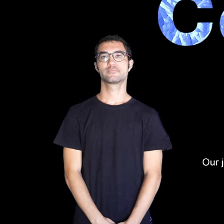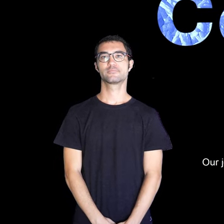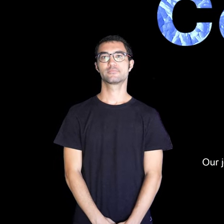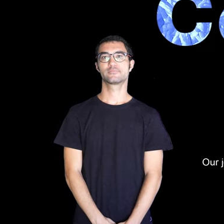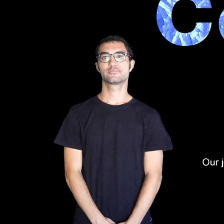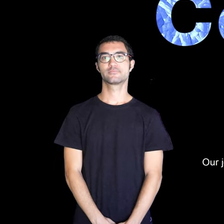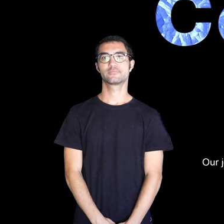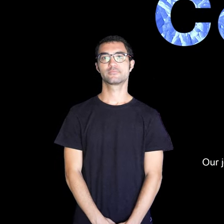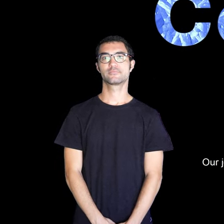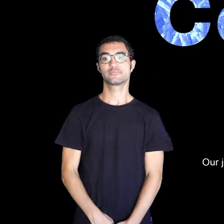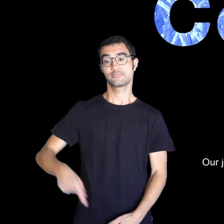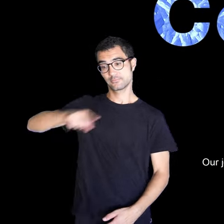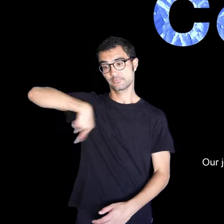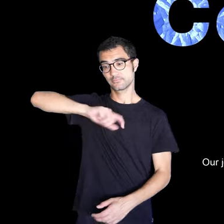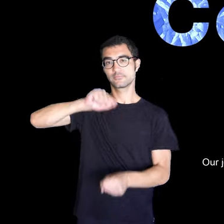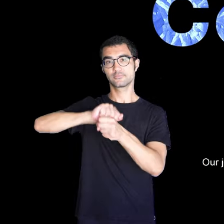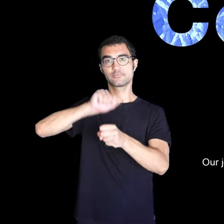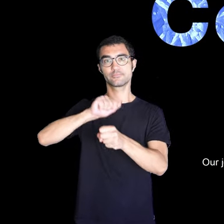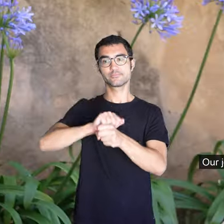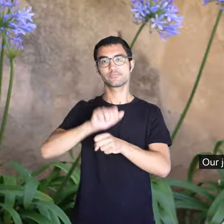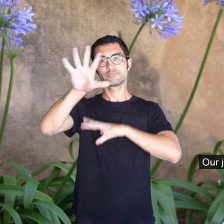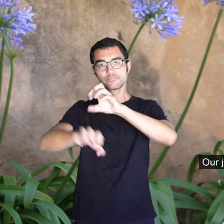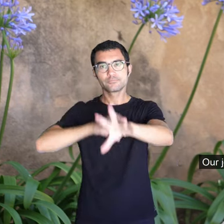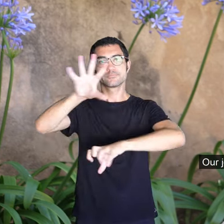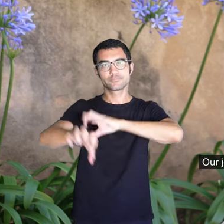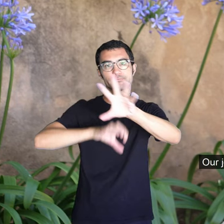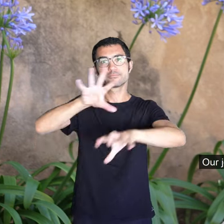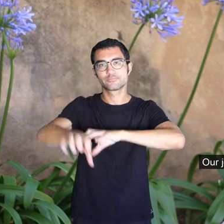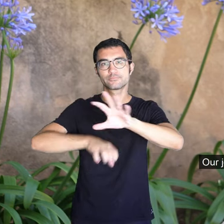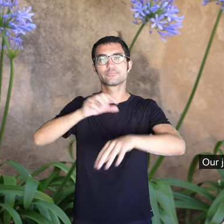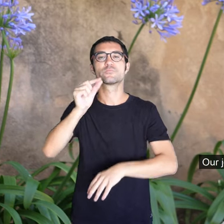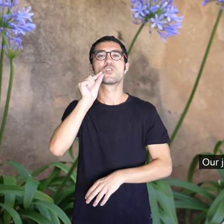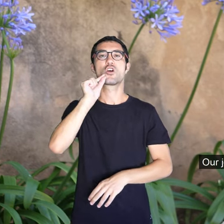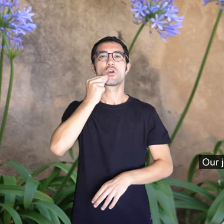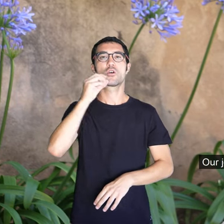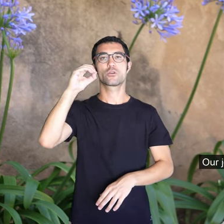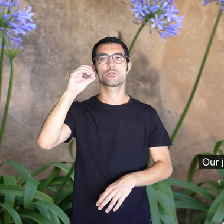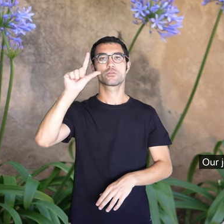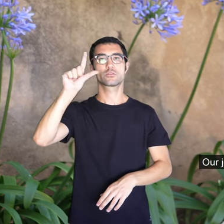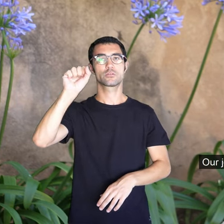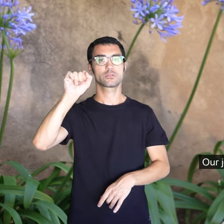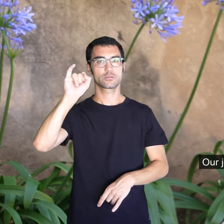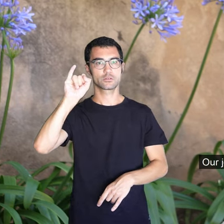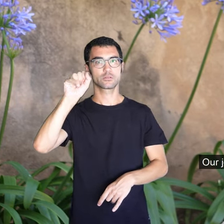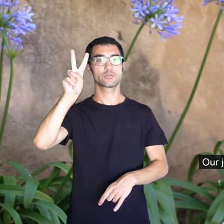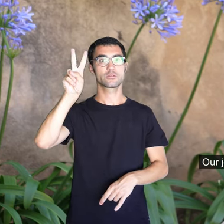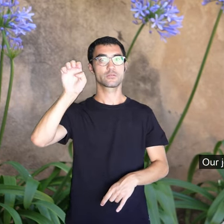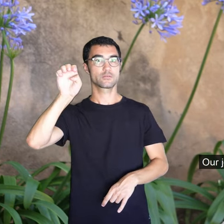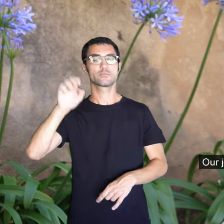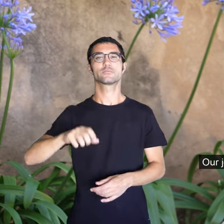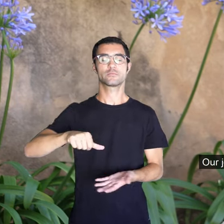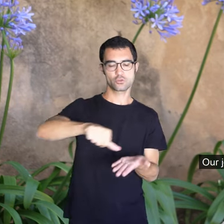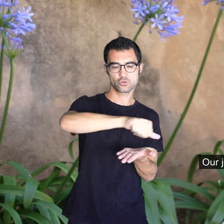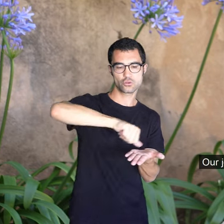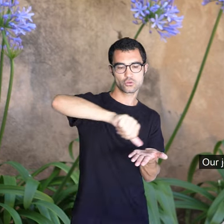La nostra feina era anar cuir, olives. I m'ho donaven oli, i teníem